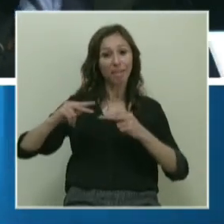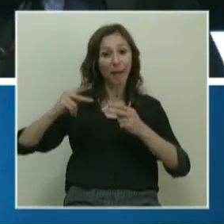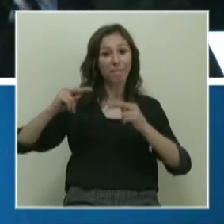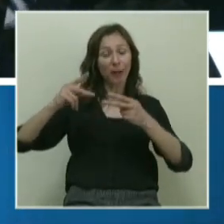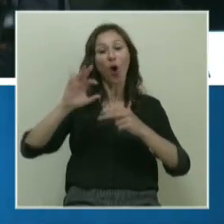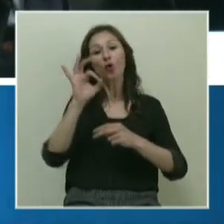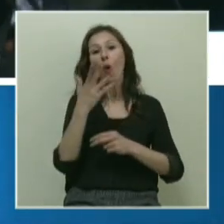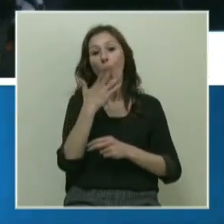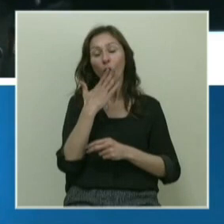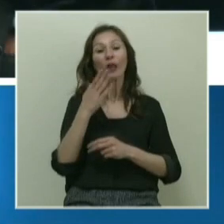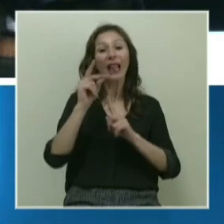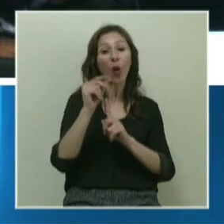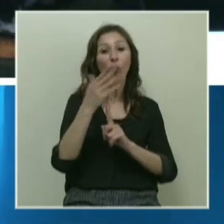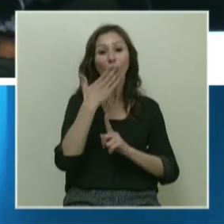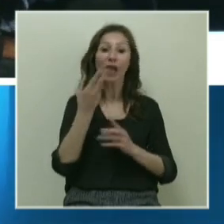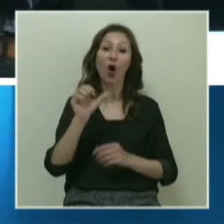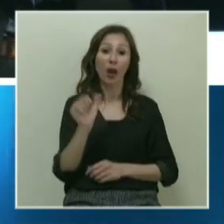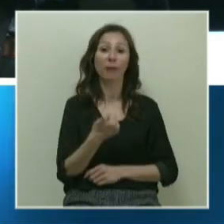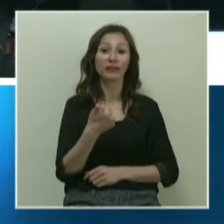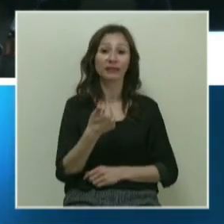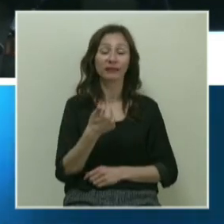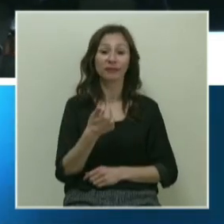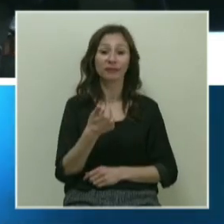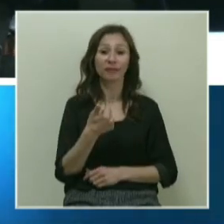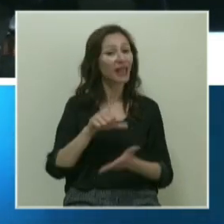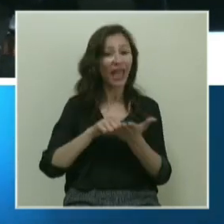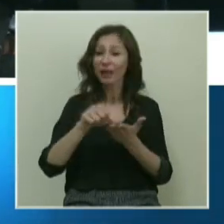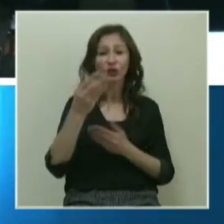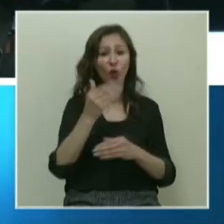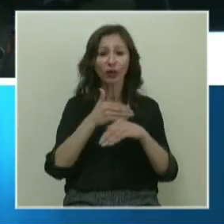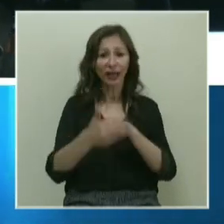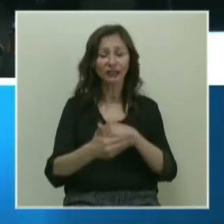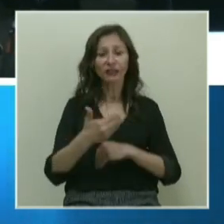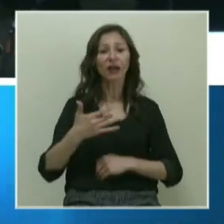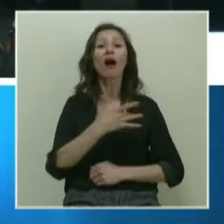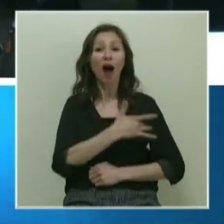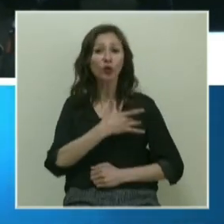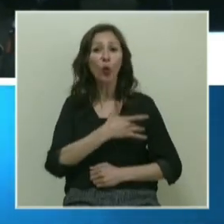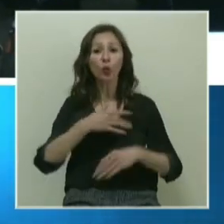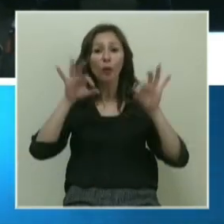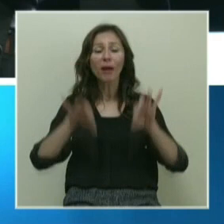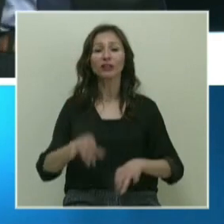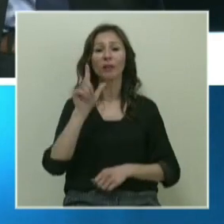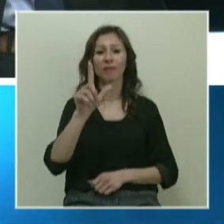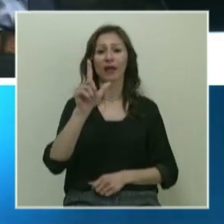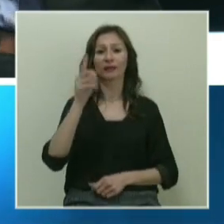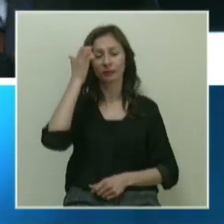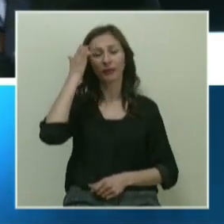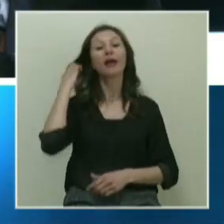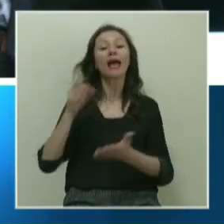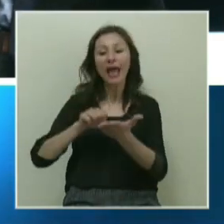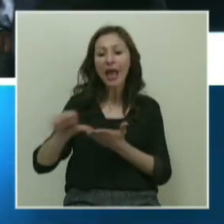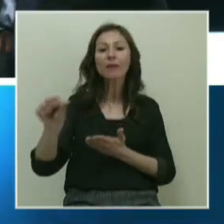için ortaokulda. Onda baş olmak için ilkokulda daha önemli. Birincisi, hepsi çok geç. Anaokulunda başlamam lazım. Hepsine